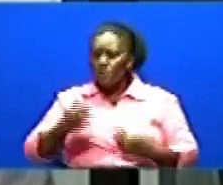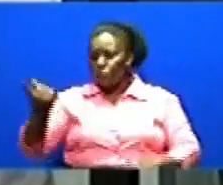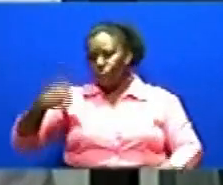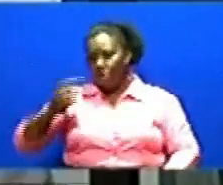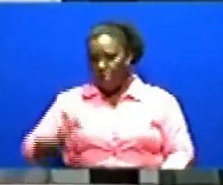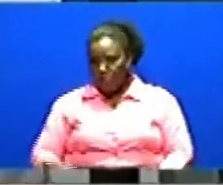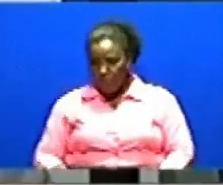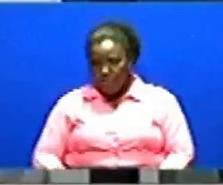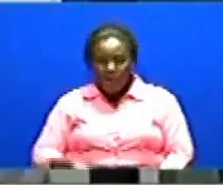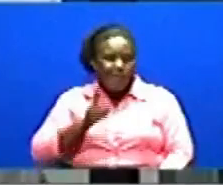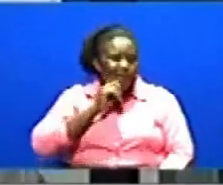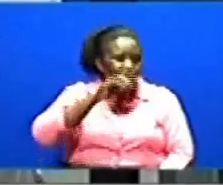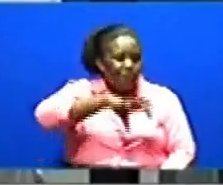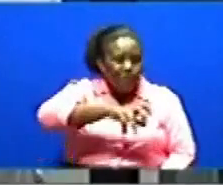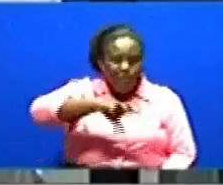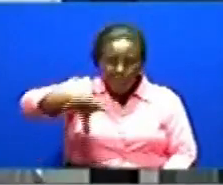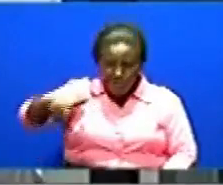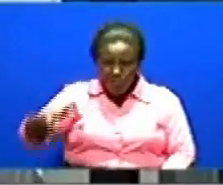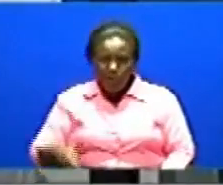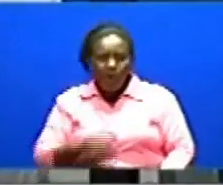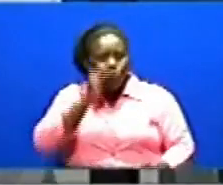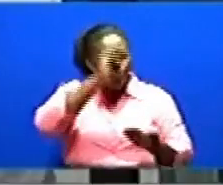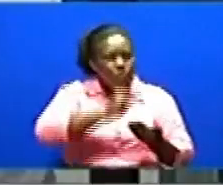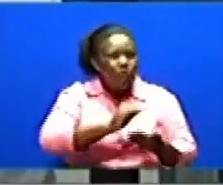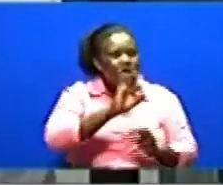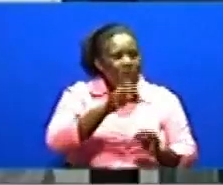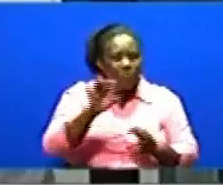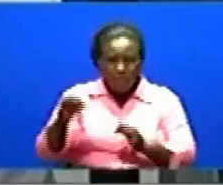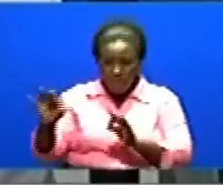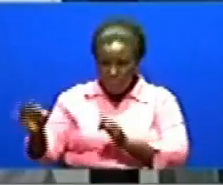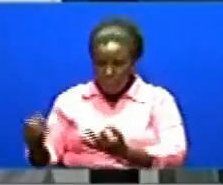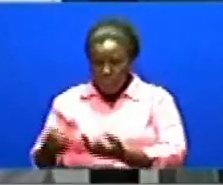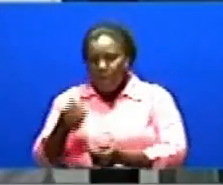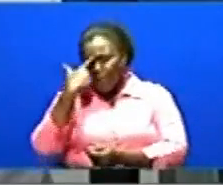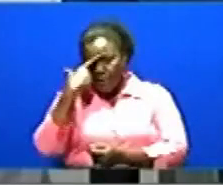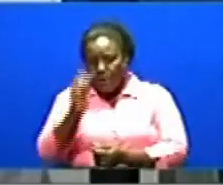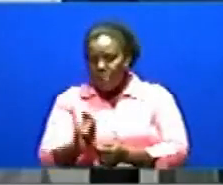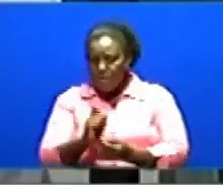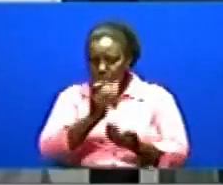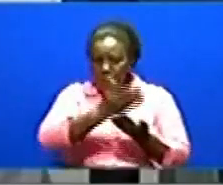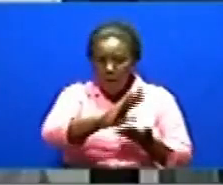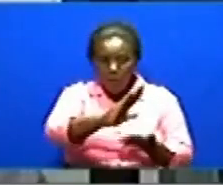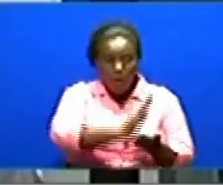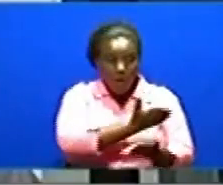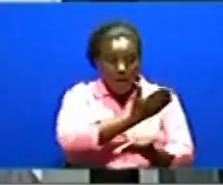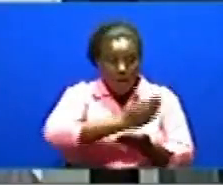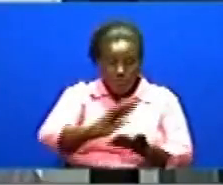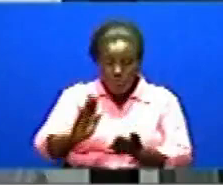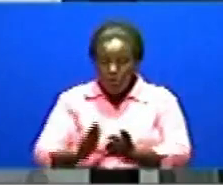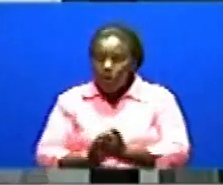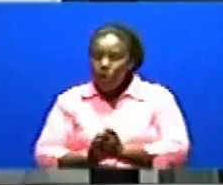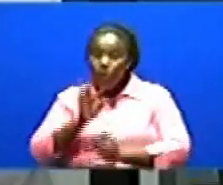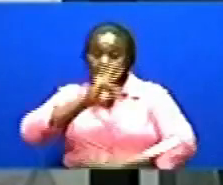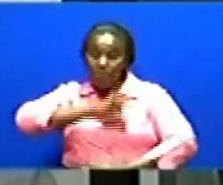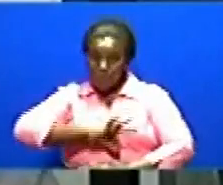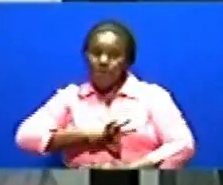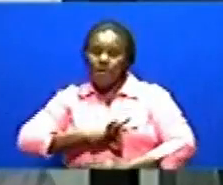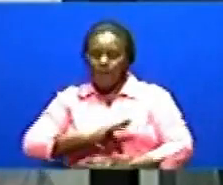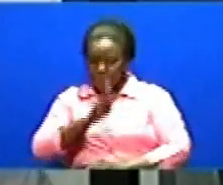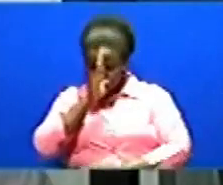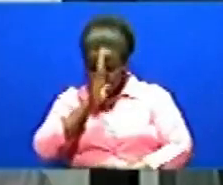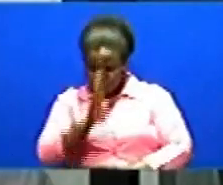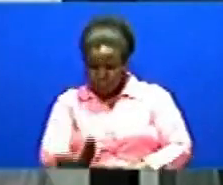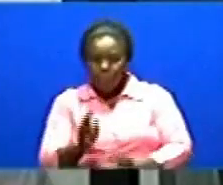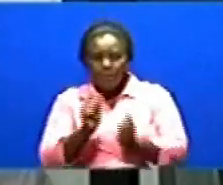Na inaetaji madaktari wangapi Kuyo nafikiri hata mgawanyo wa hizi nafasi za ajira Pia mezinkatia hilo Na naamini